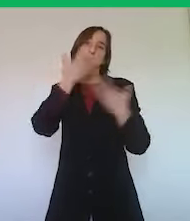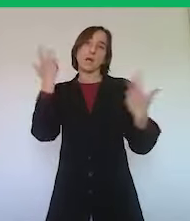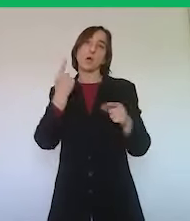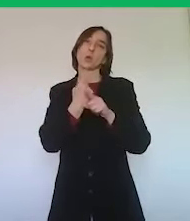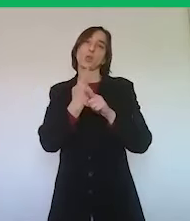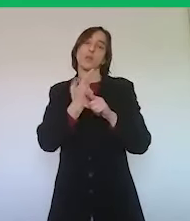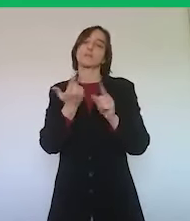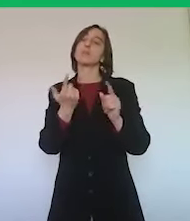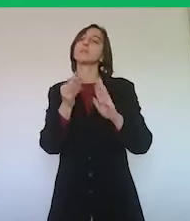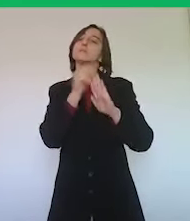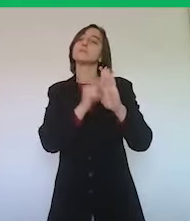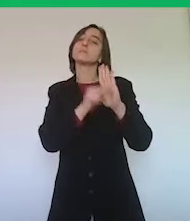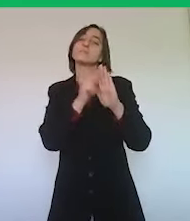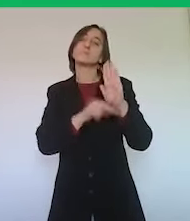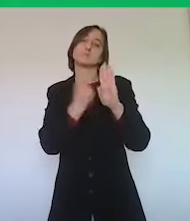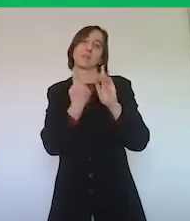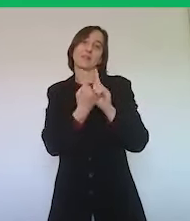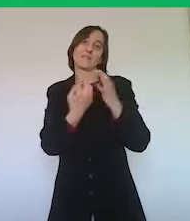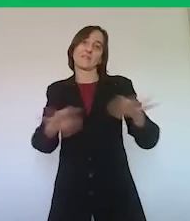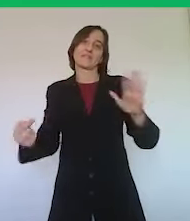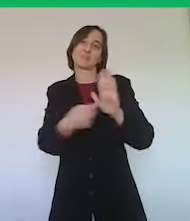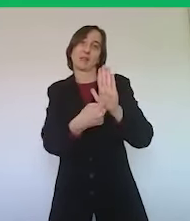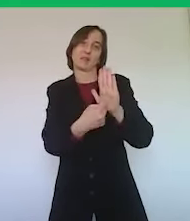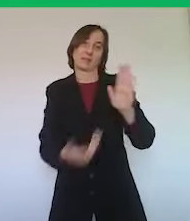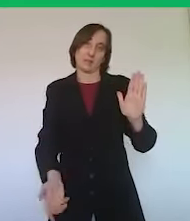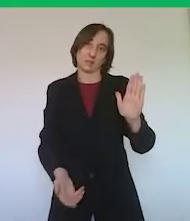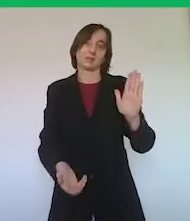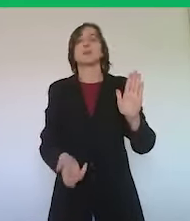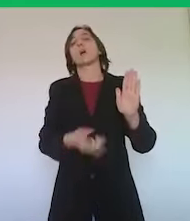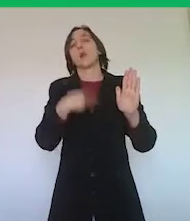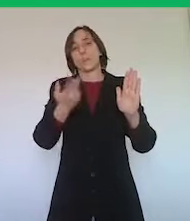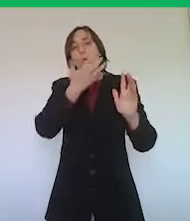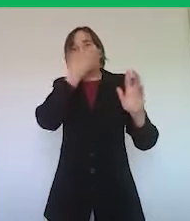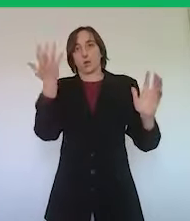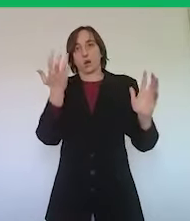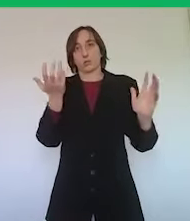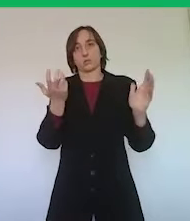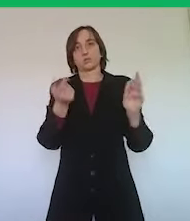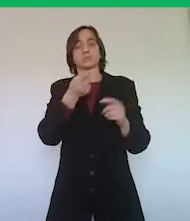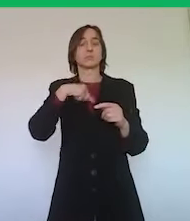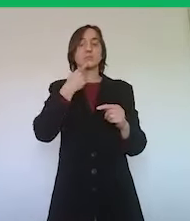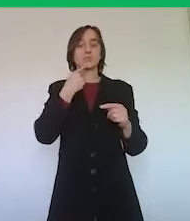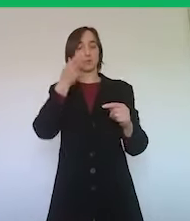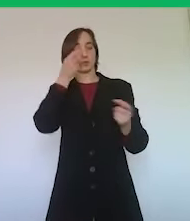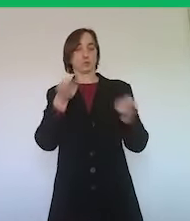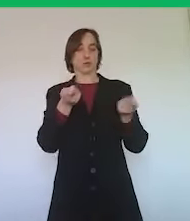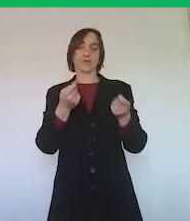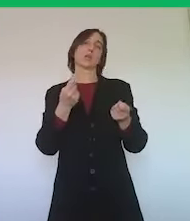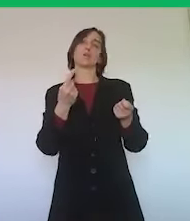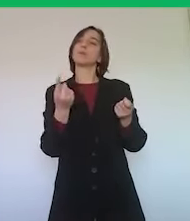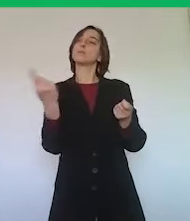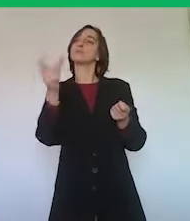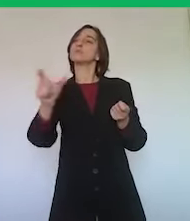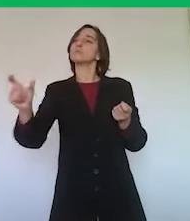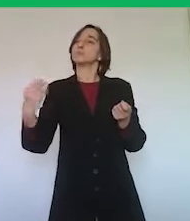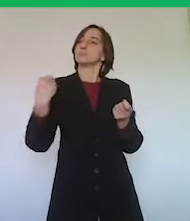le norme e che prende anche determinate decisioni abbia la possibilità di rispondere ai cittadini rispetto a